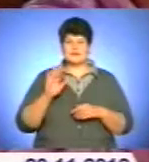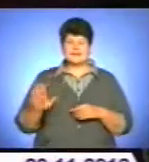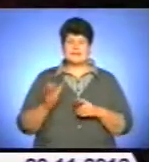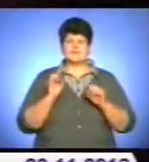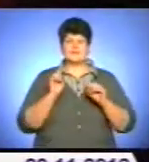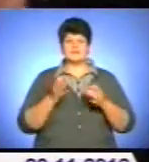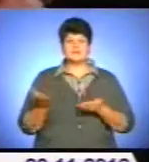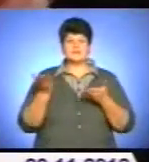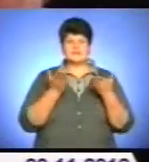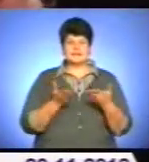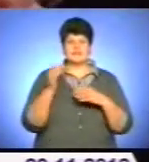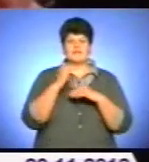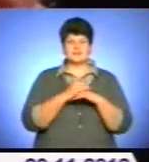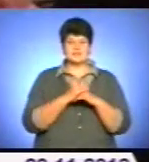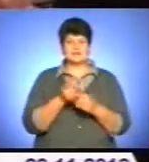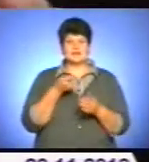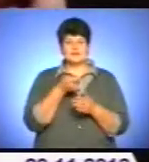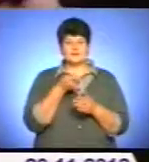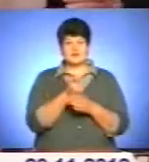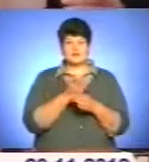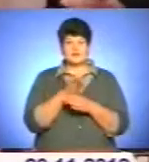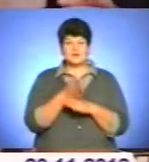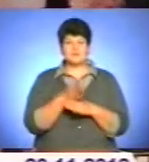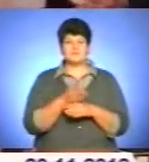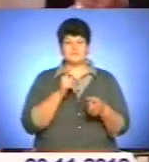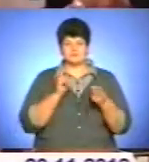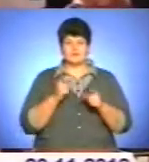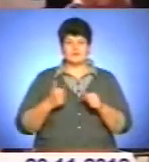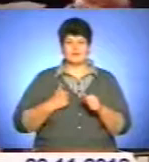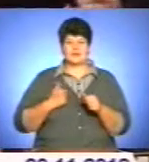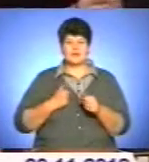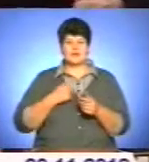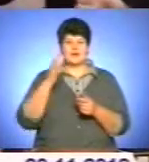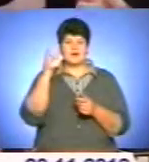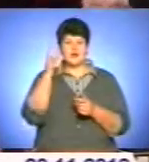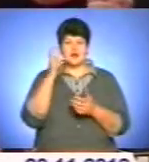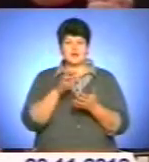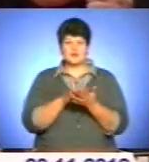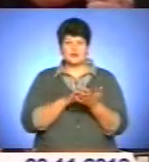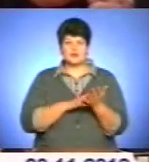запросили на вечерю. Пригощали гостей справжньою солдатською кашею, яка надзвичайно їм смакувала.